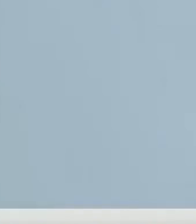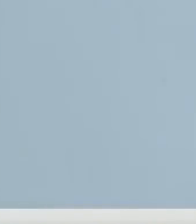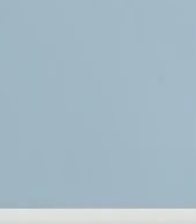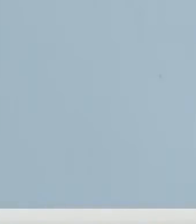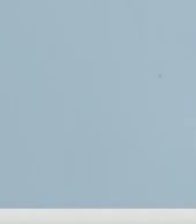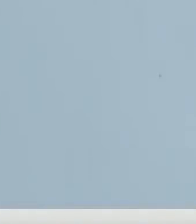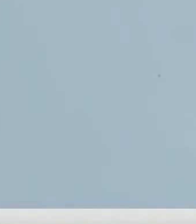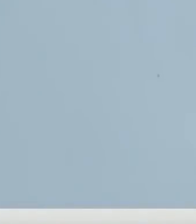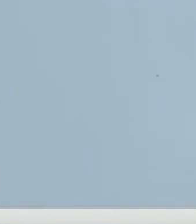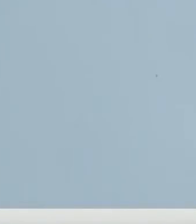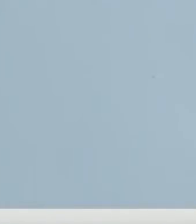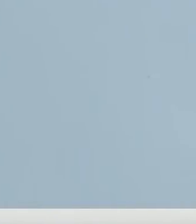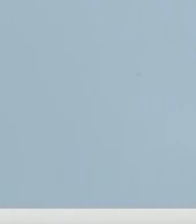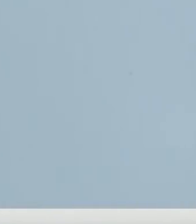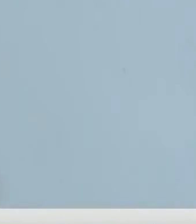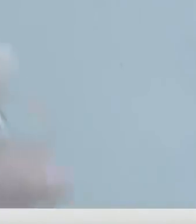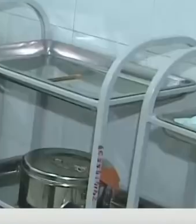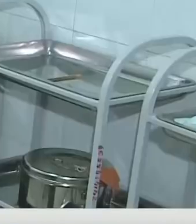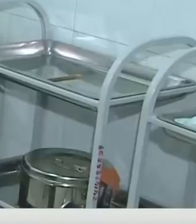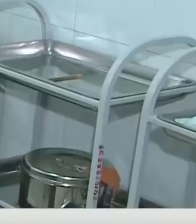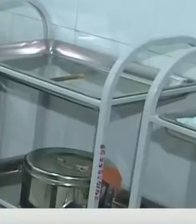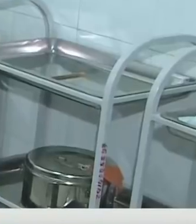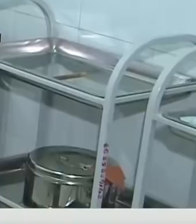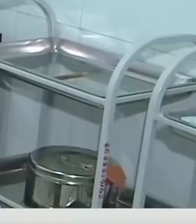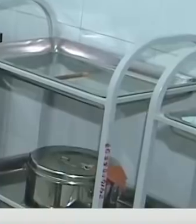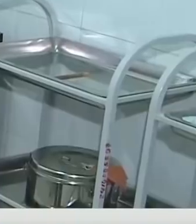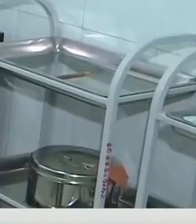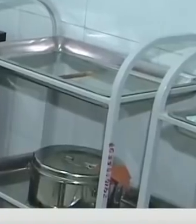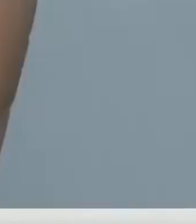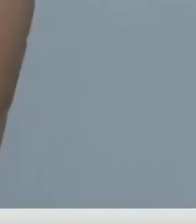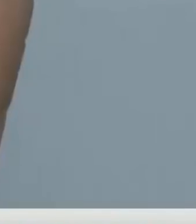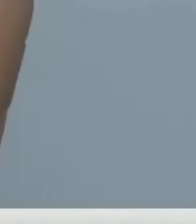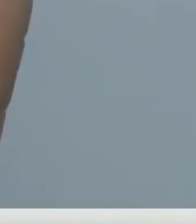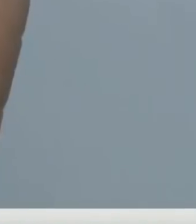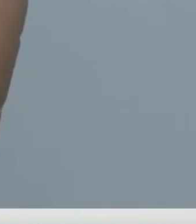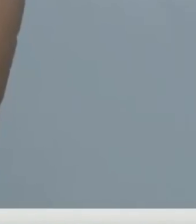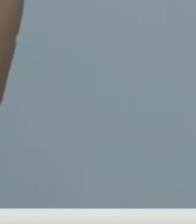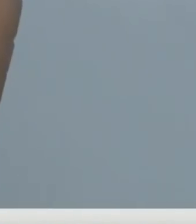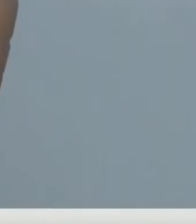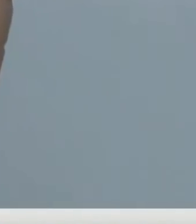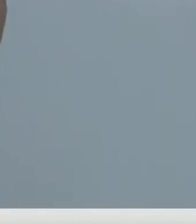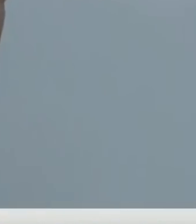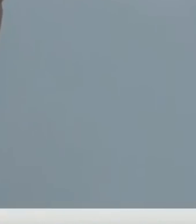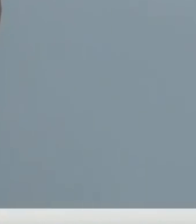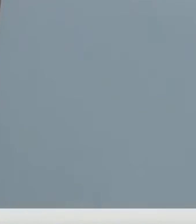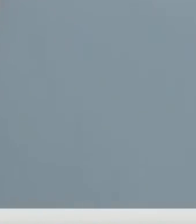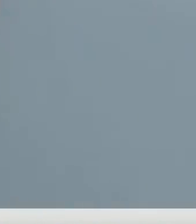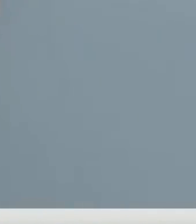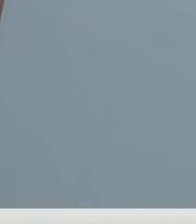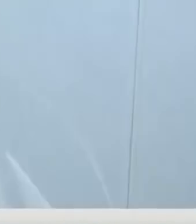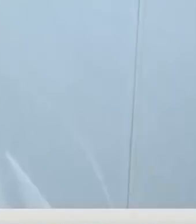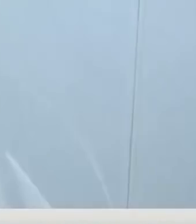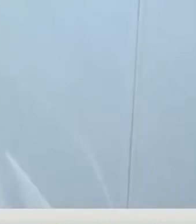медики, сотрудники полиции, педагоги. Иммунизация проводится в 20 лечебных учреждениях. По информации специалистов,